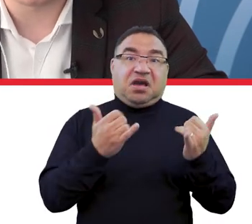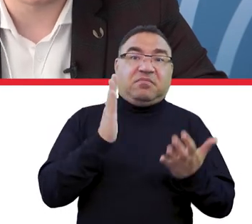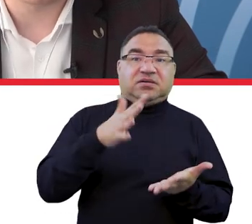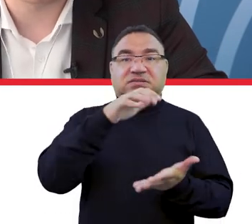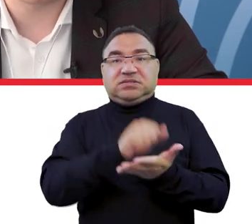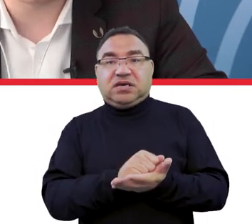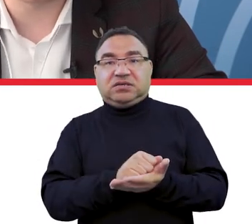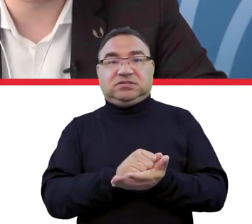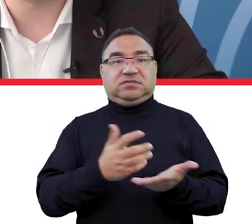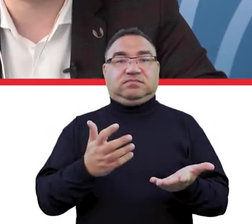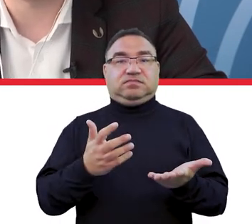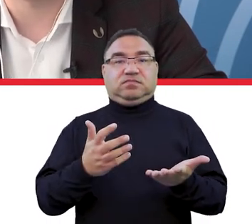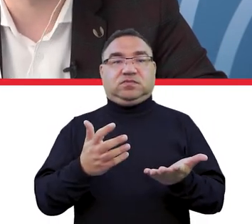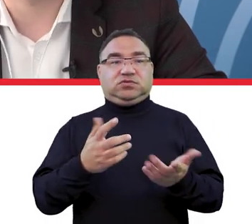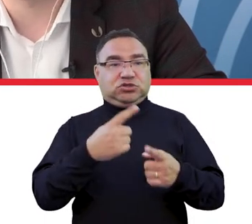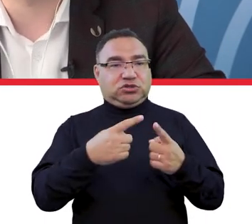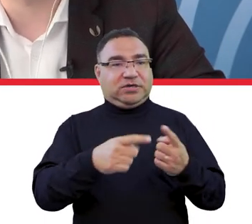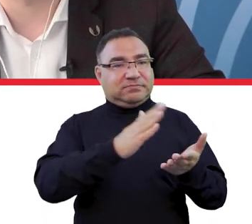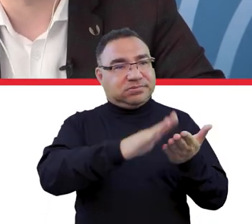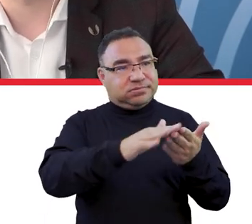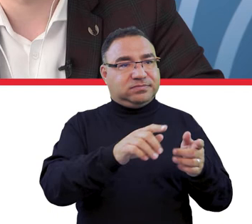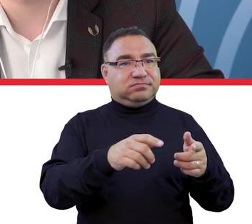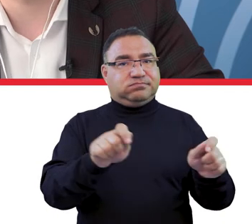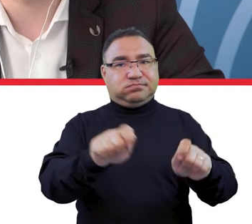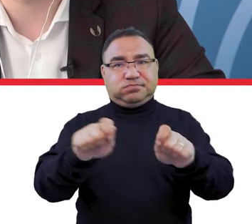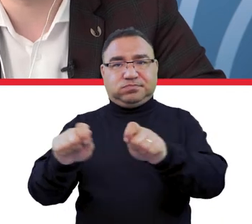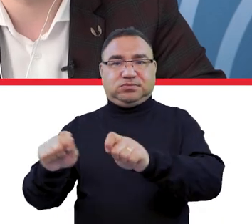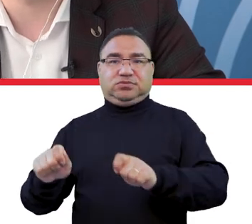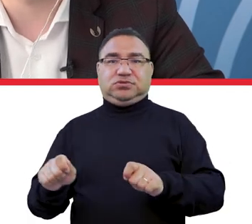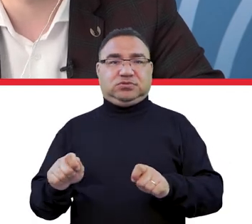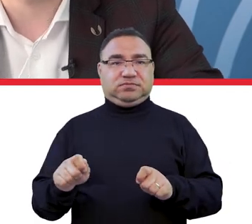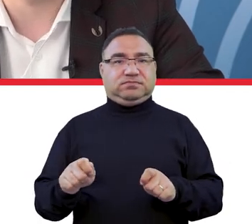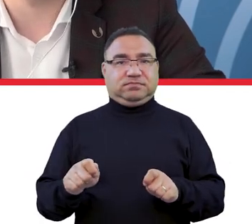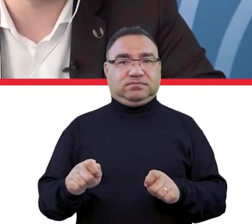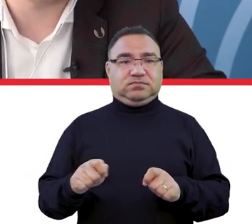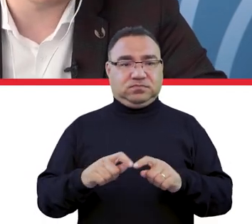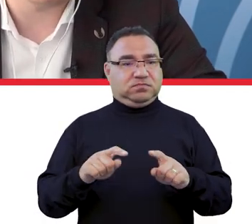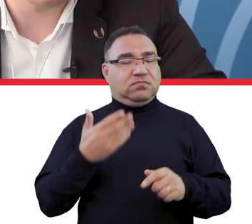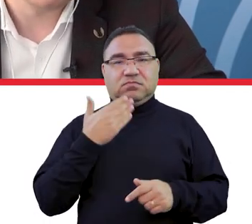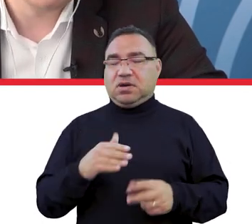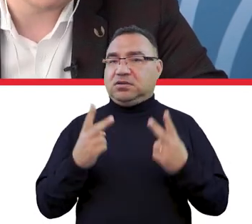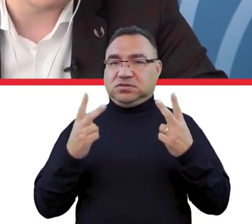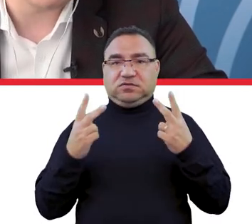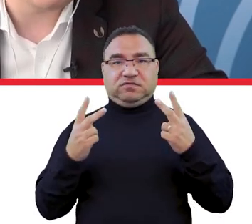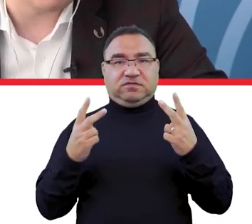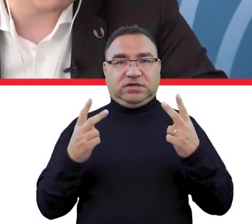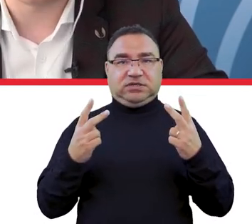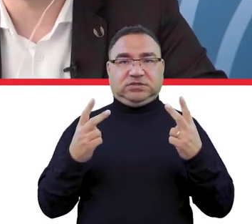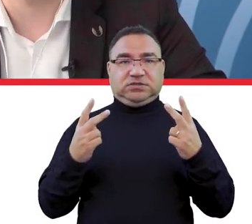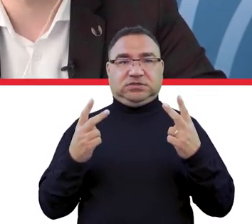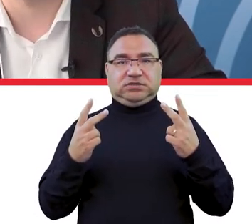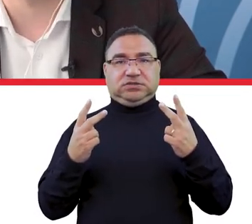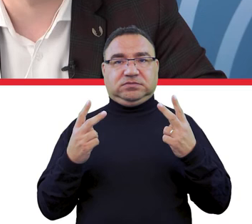mieć zajęcia. Czy pan minister może przyspieszyć wydanie decyzji? Panie ministrze, to jest jakby też od nas bardzo jakby